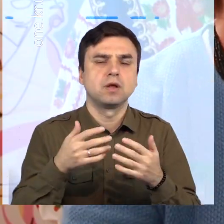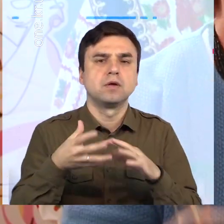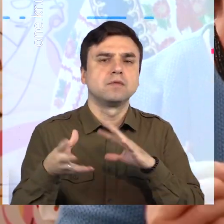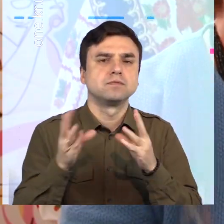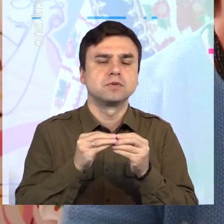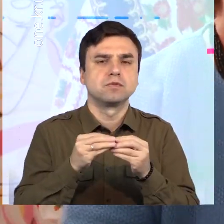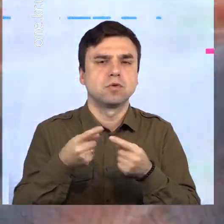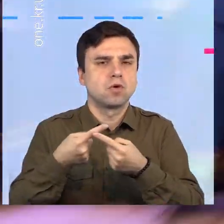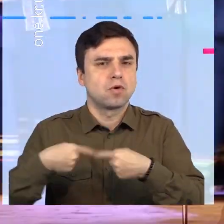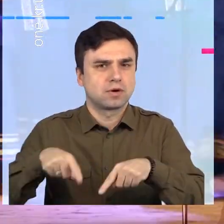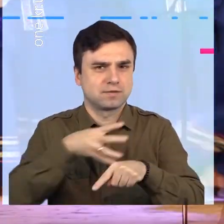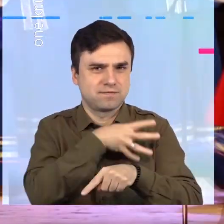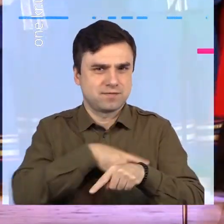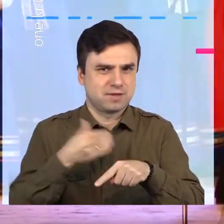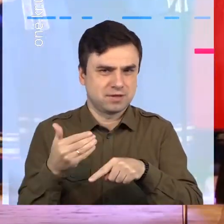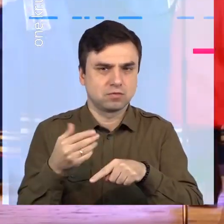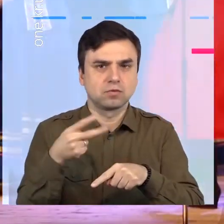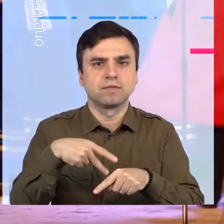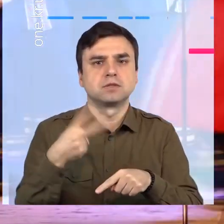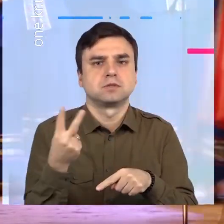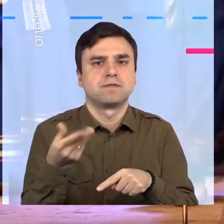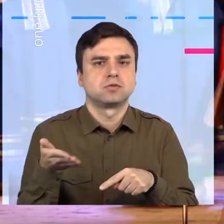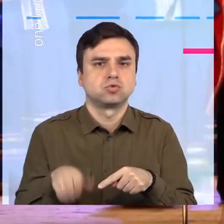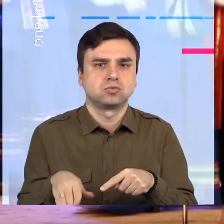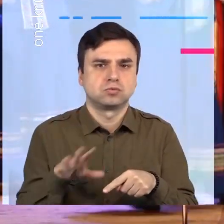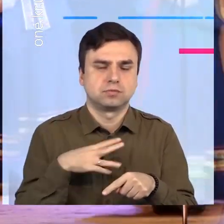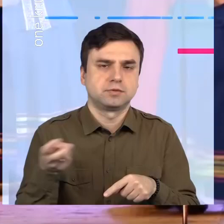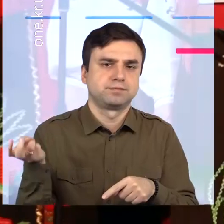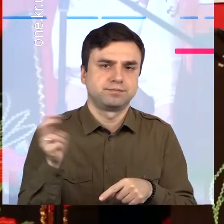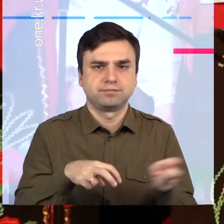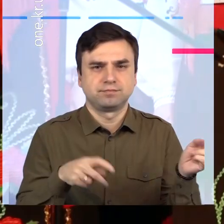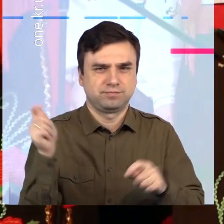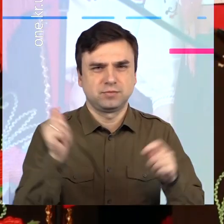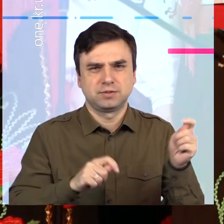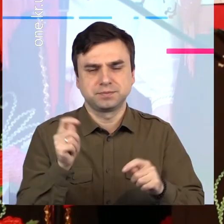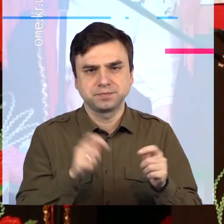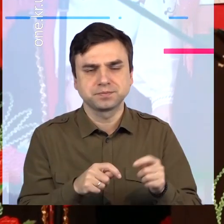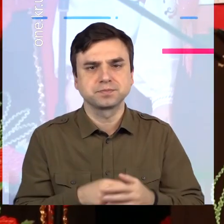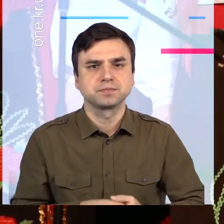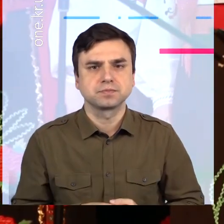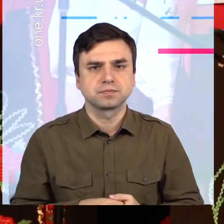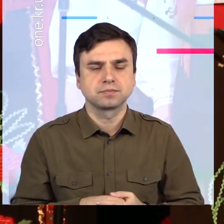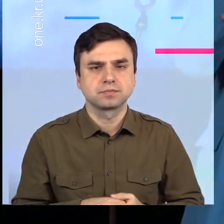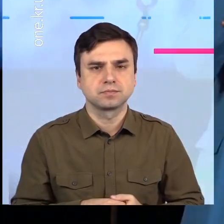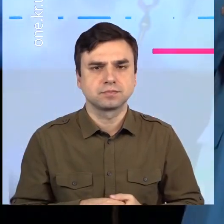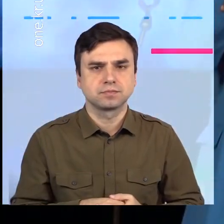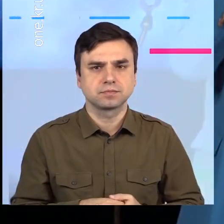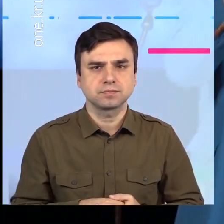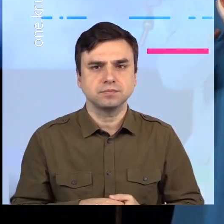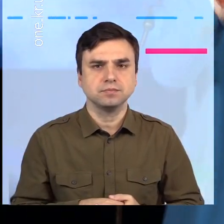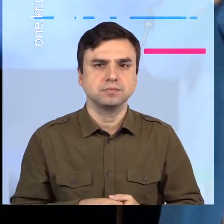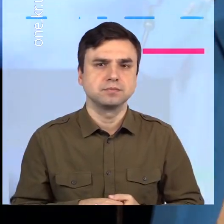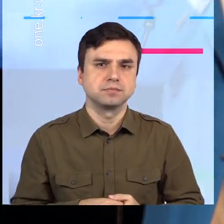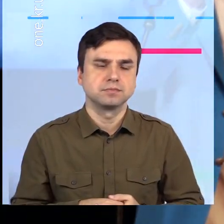другу, як це зробити краще. Разом із маріупольськими виконавцями на галоконцерті виступили солісти, дуети, ансамблі та хорові колективи